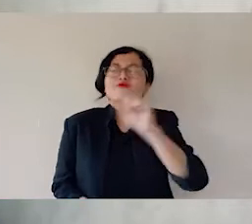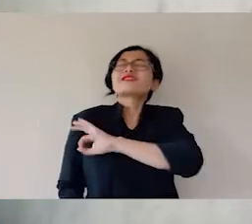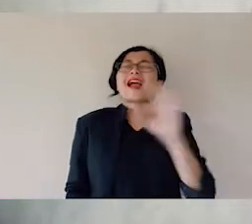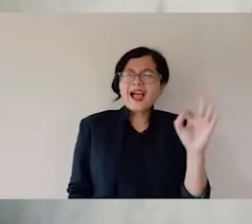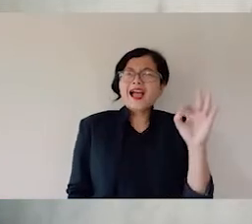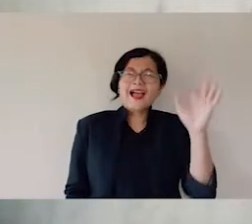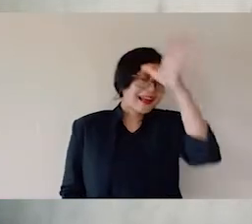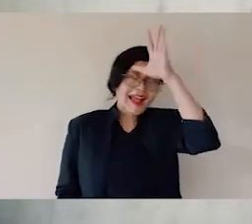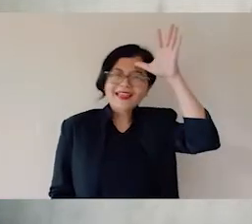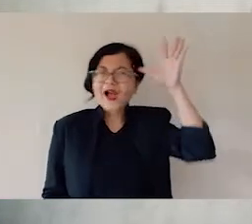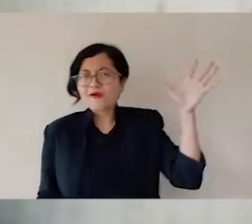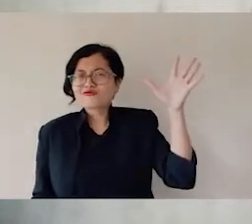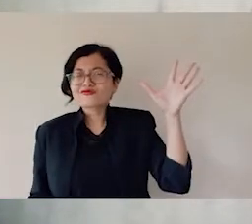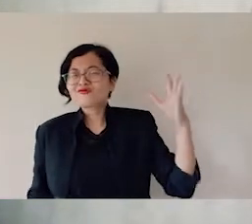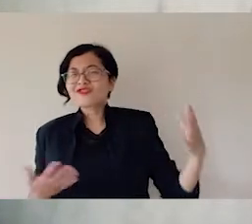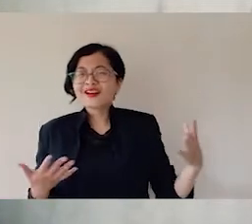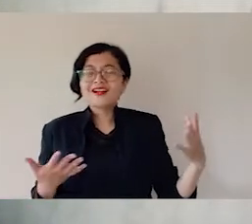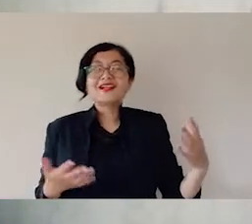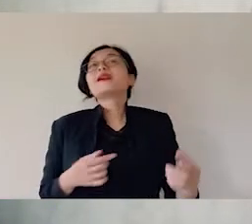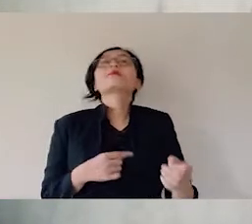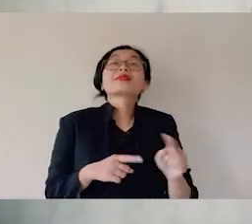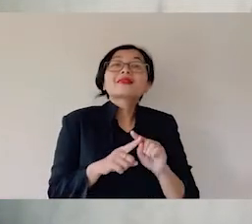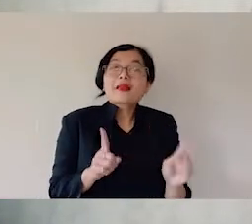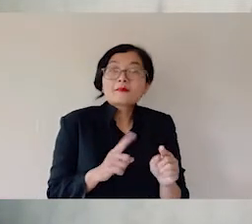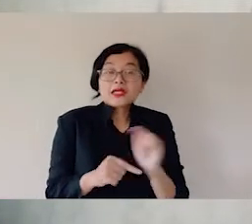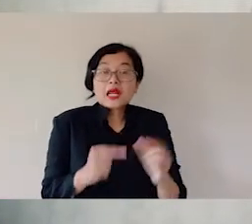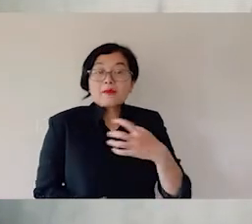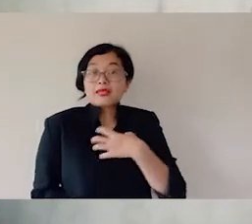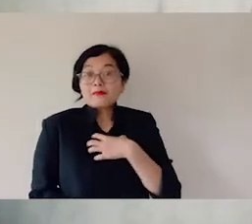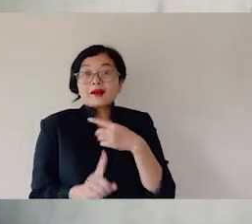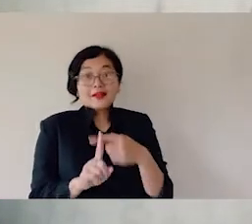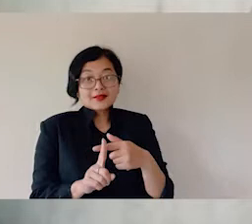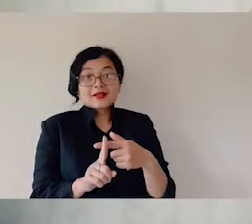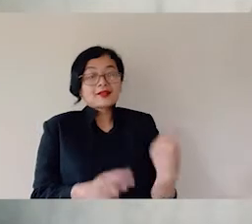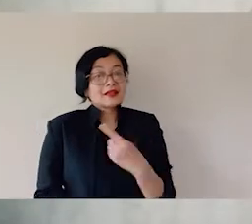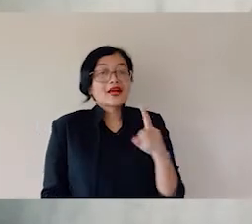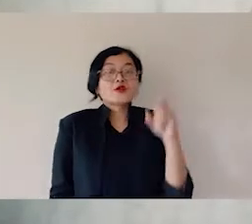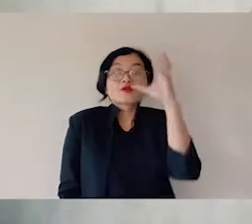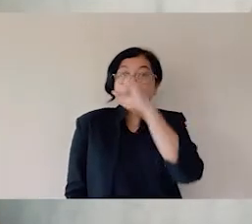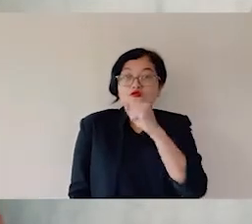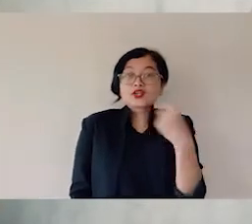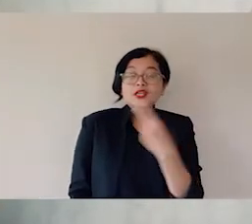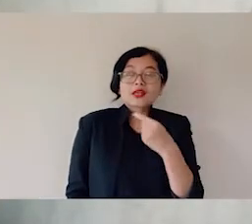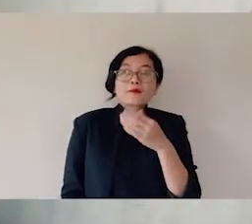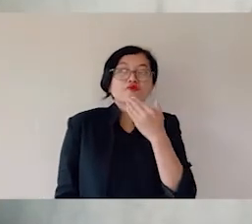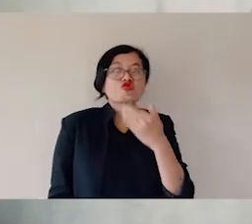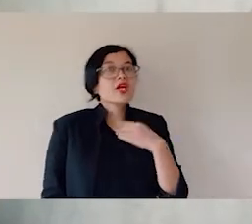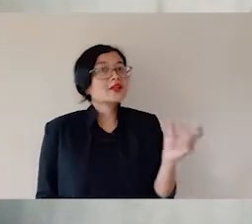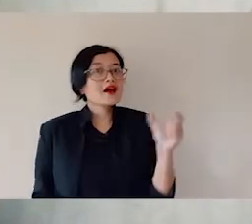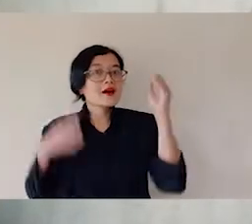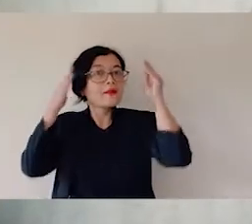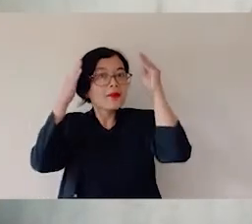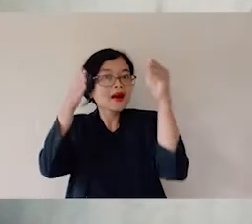di dalam iman kekristenan kita diajar untuk juga melihat kematian. Maka Yesus dalam